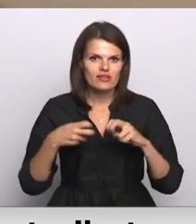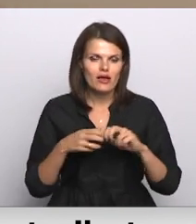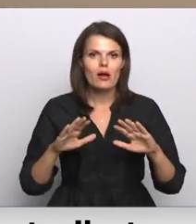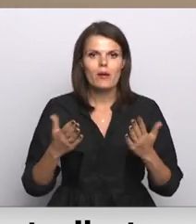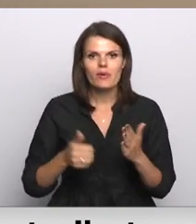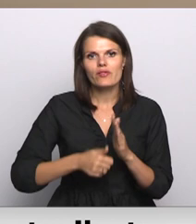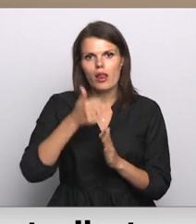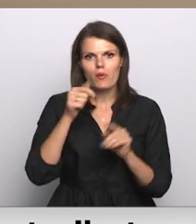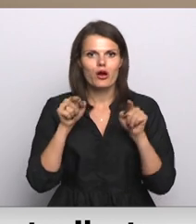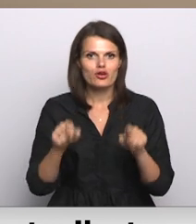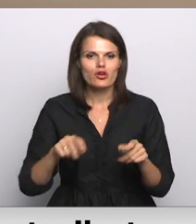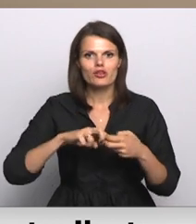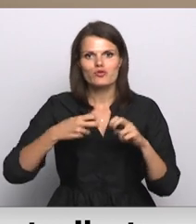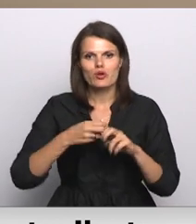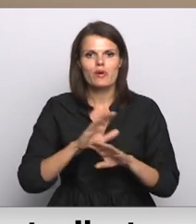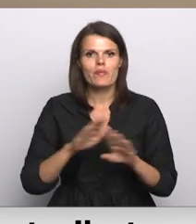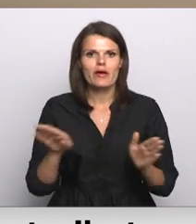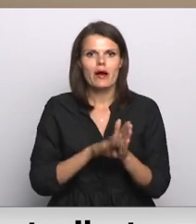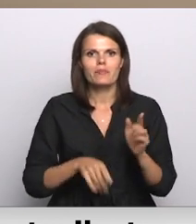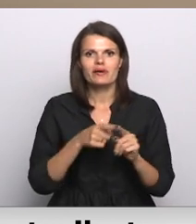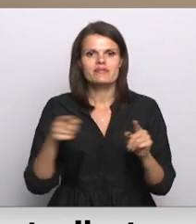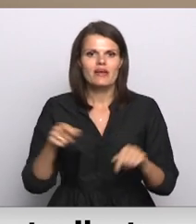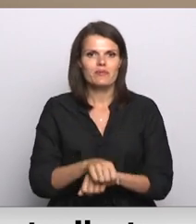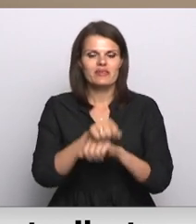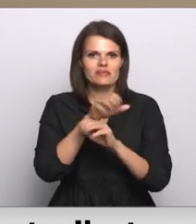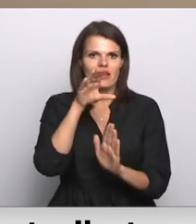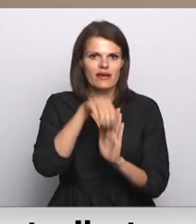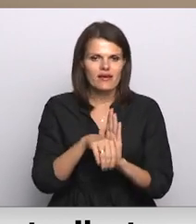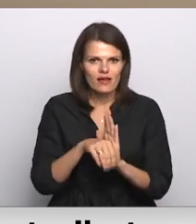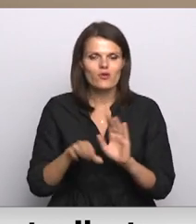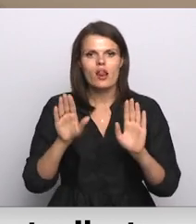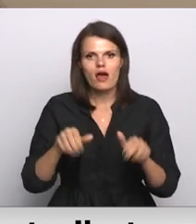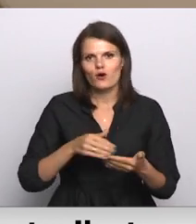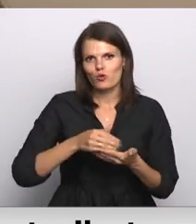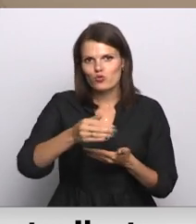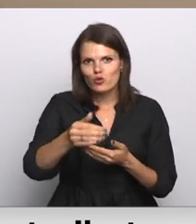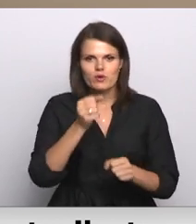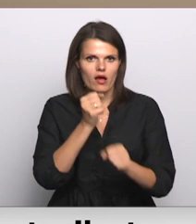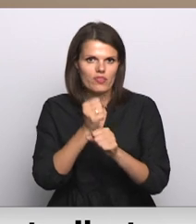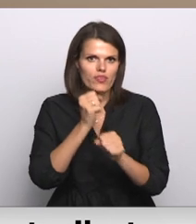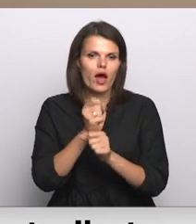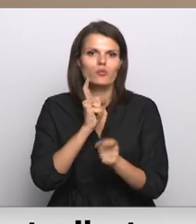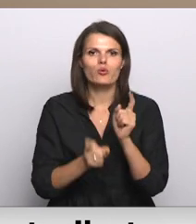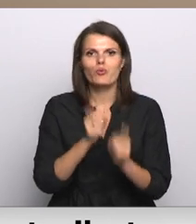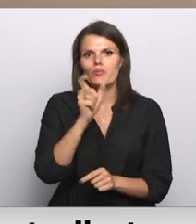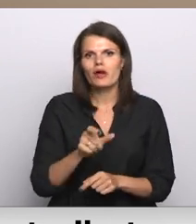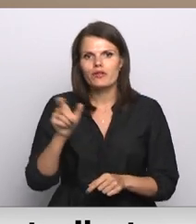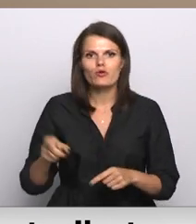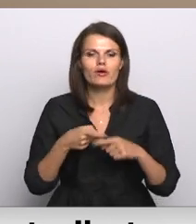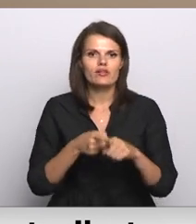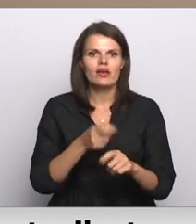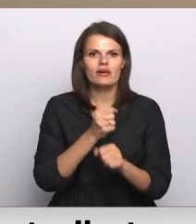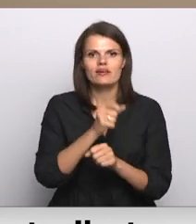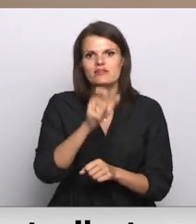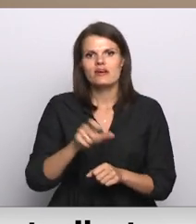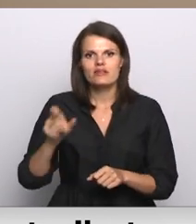Labāk ir šāda neērtība, nekā beztermiņa streika ietvaros, lai var turpināt darbu pedagogi, tehniskie darbinieki